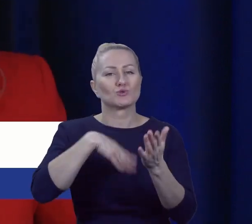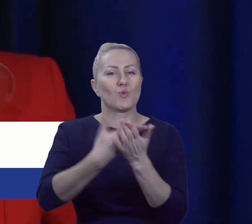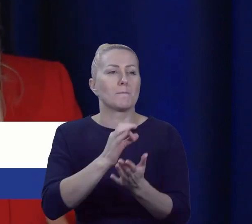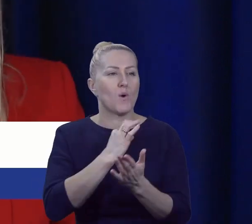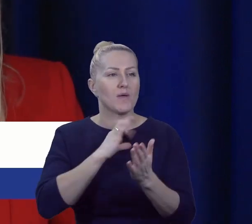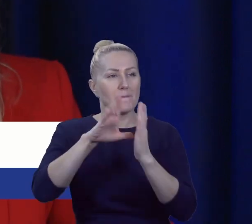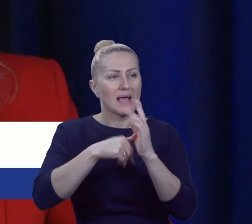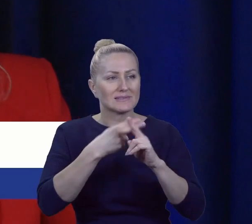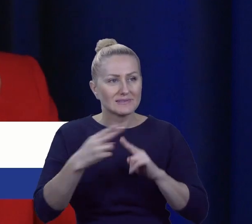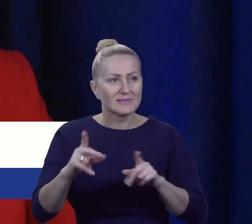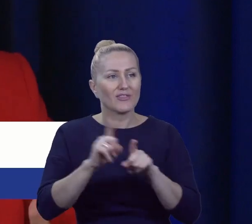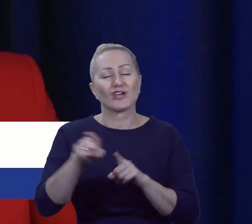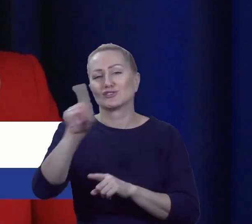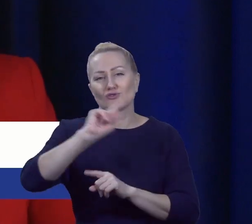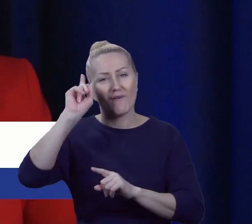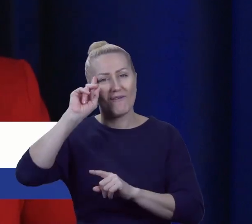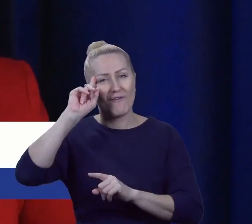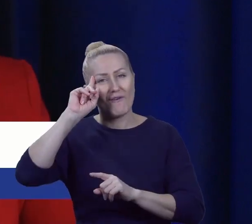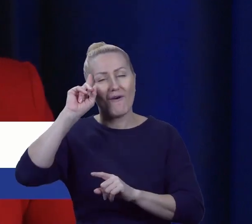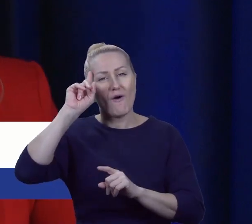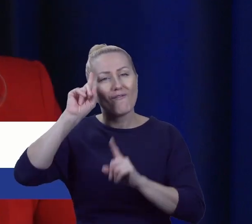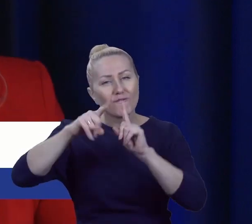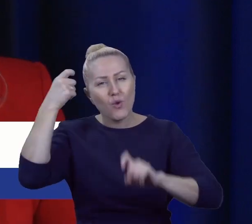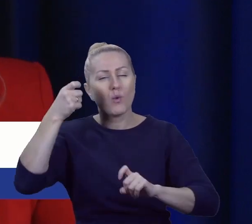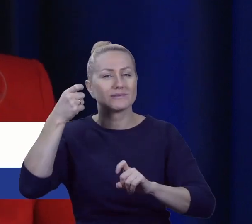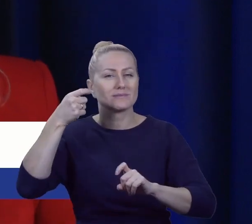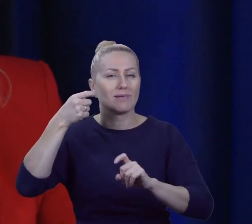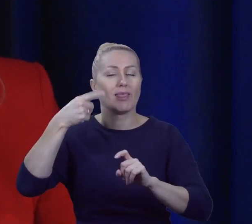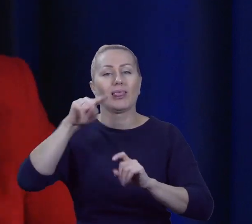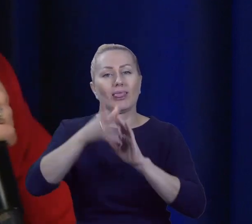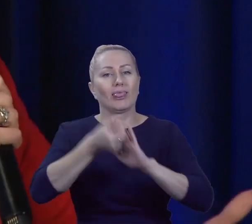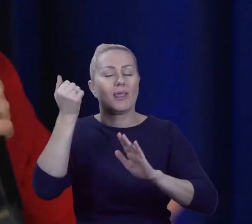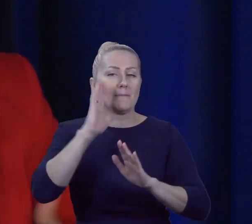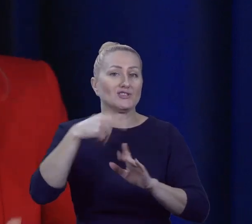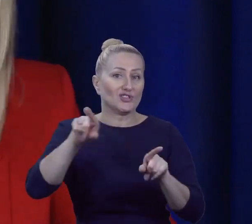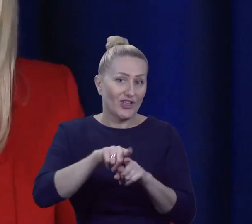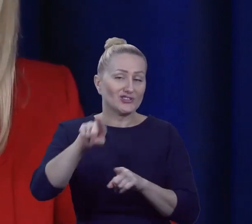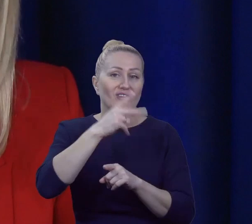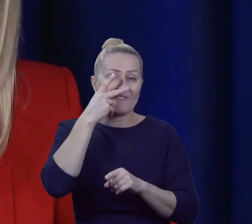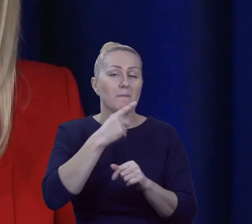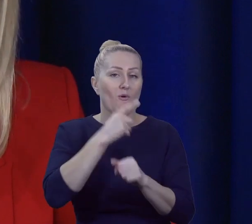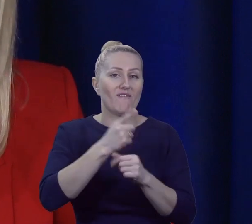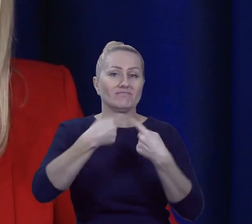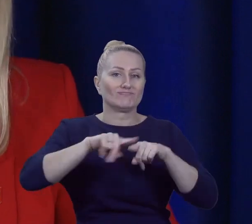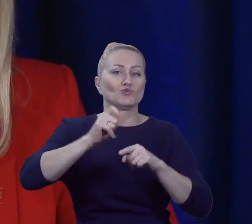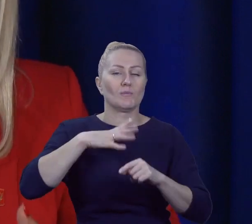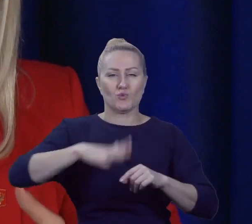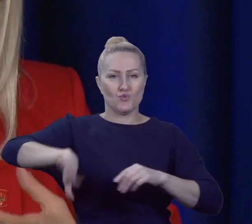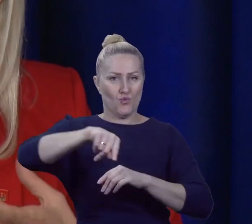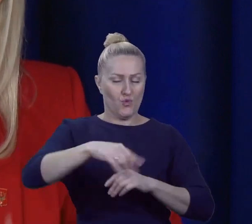wnioski też, które państwo wyciągniecie, poniekąd potwierdzą to, co tutaj dzisiaj też wybrzmiało.